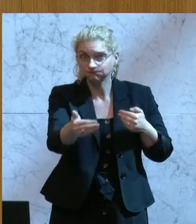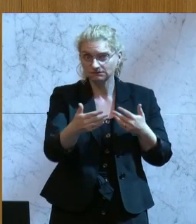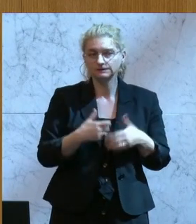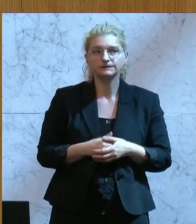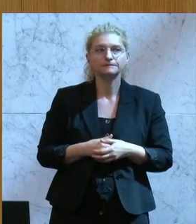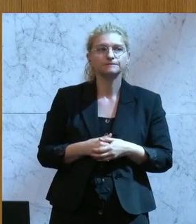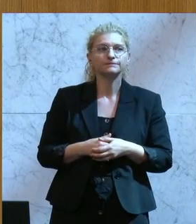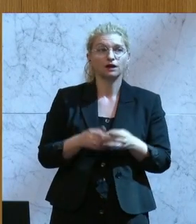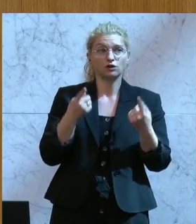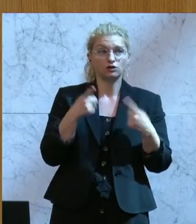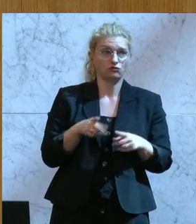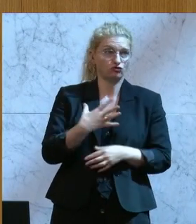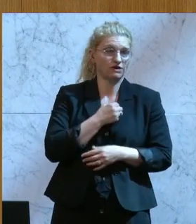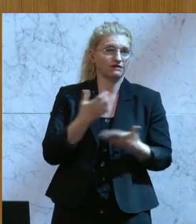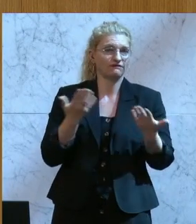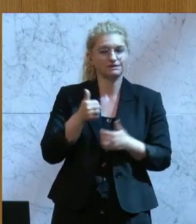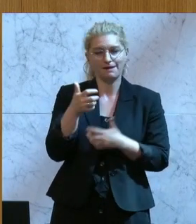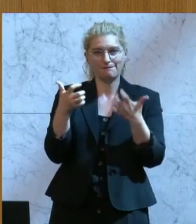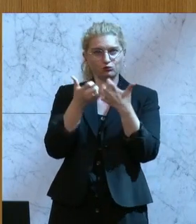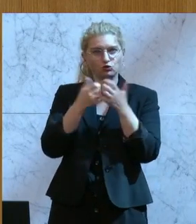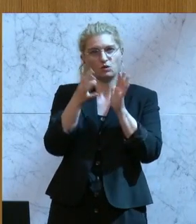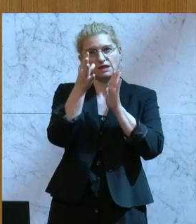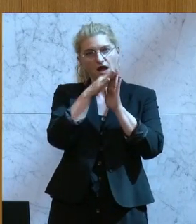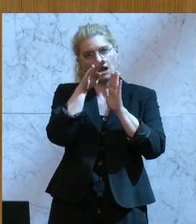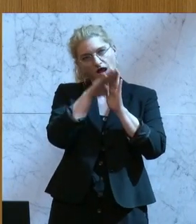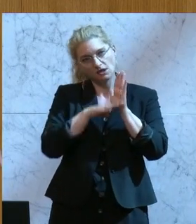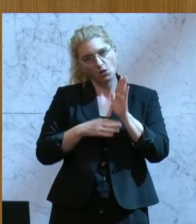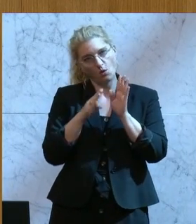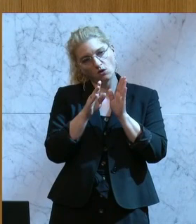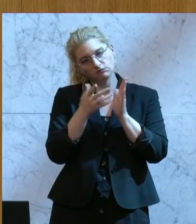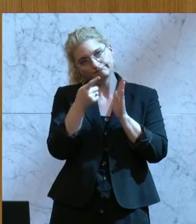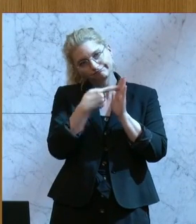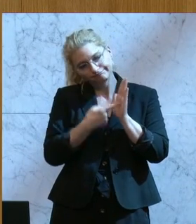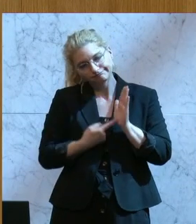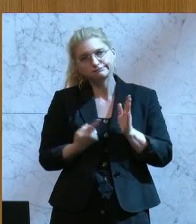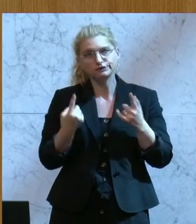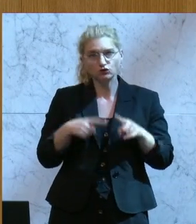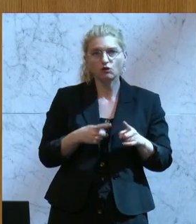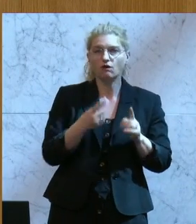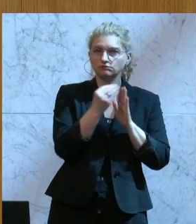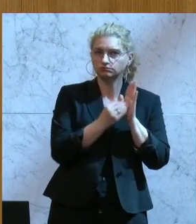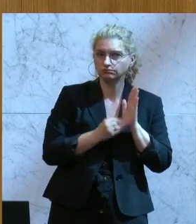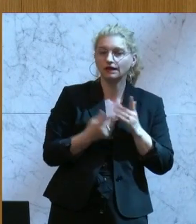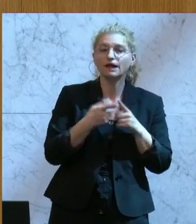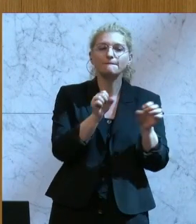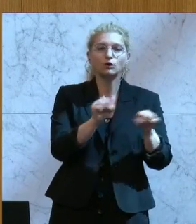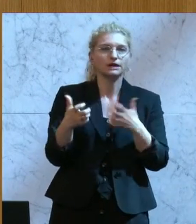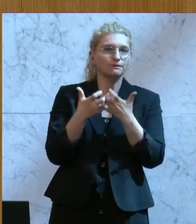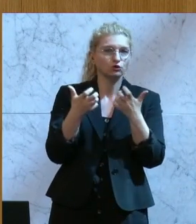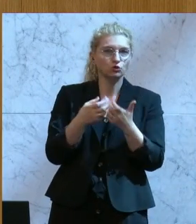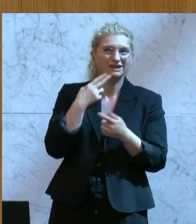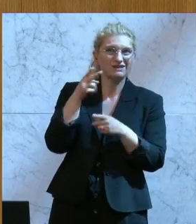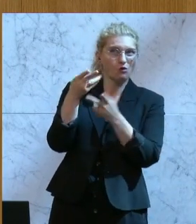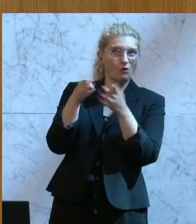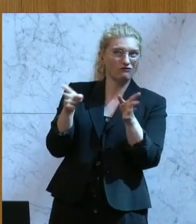gewährleistet werden, dass ein Produktkatalog erstellt wird, wo mögliche Produkte, die durch die öffentliche Verwaltung,